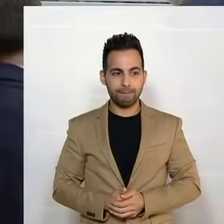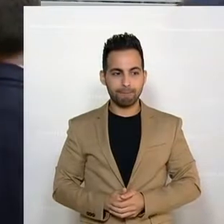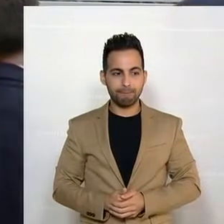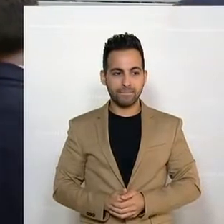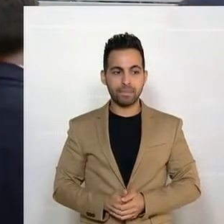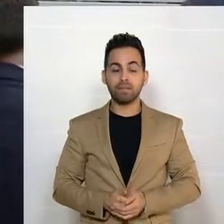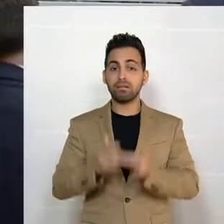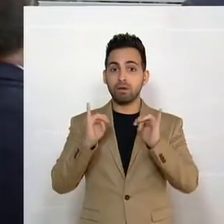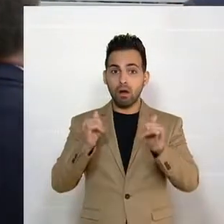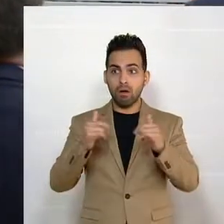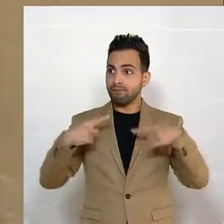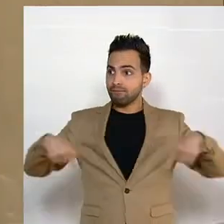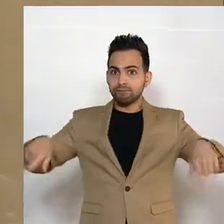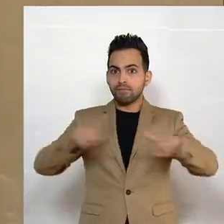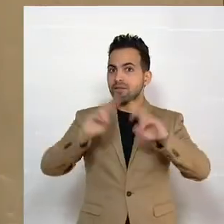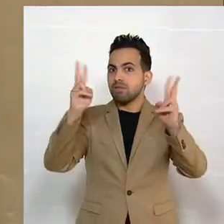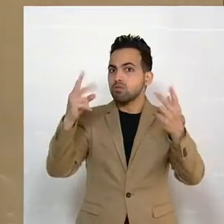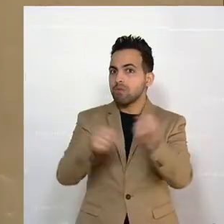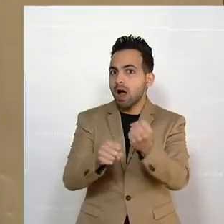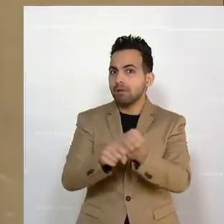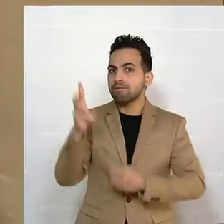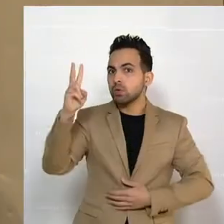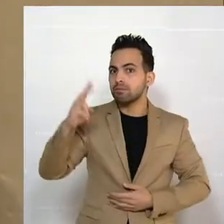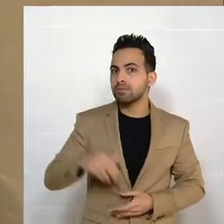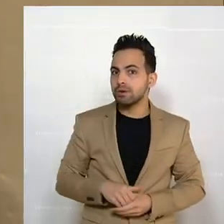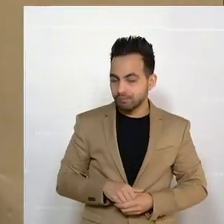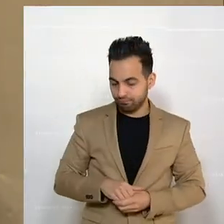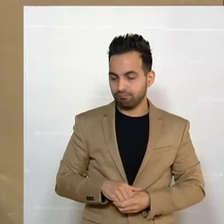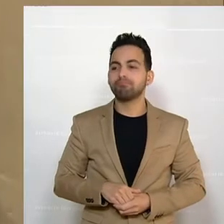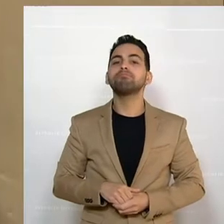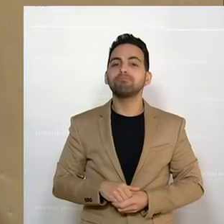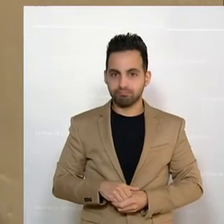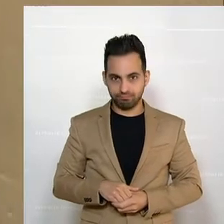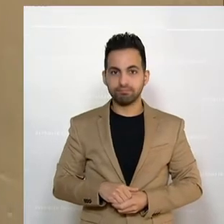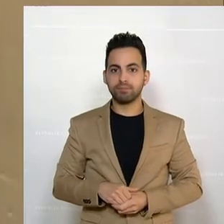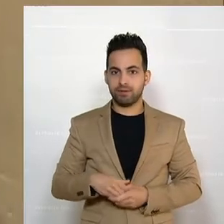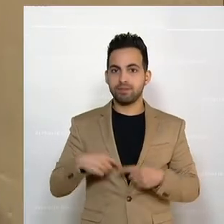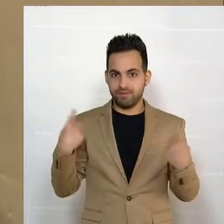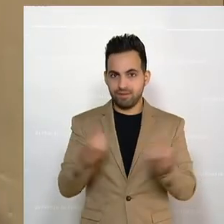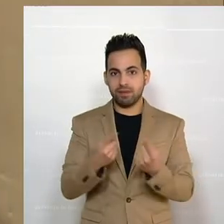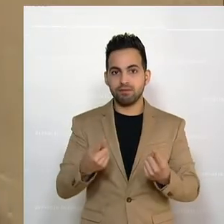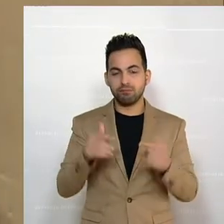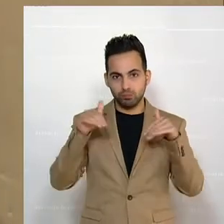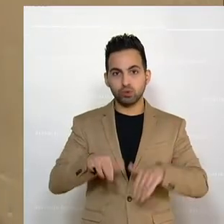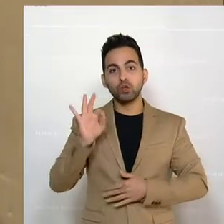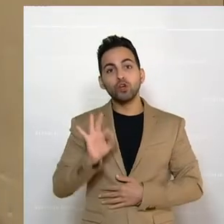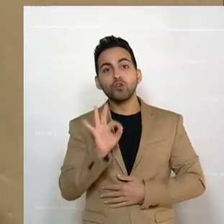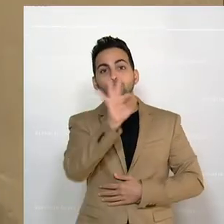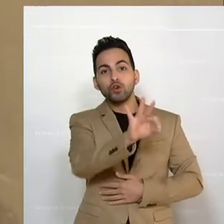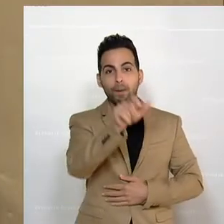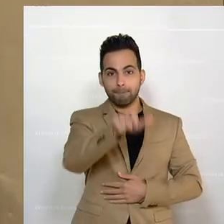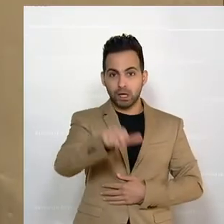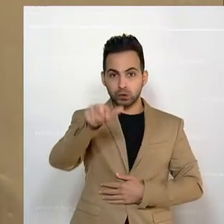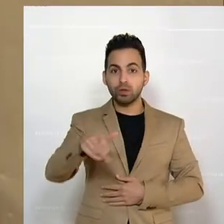Und das machen wir auch deshalb, weil wir es, glaube ich, auch jenen schuldig sind, die jetzt noch nicht geimpft sind.